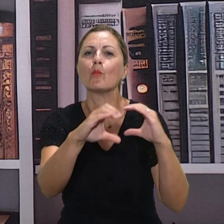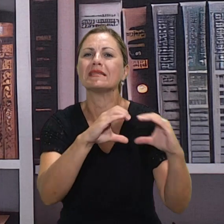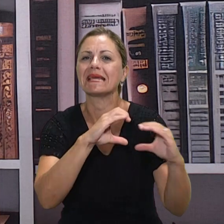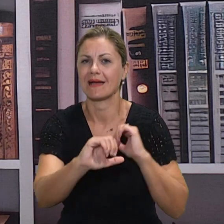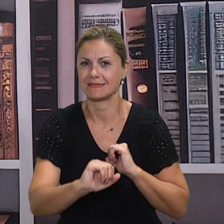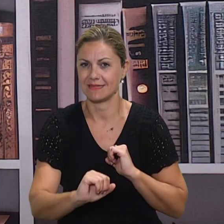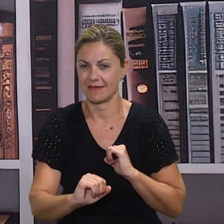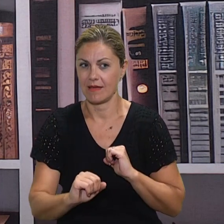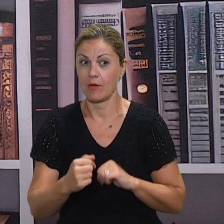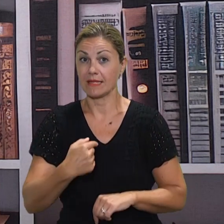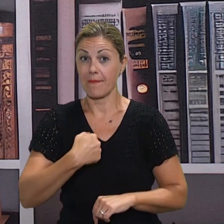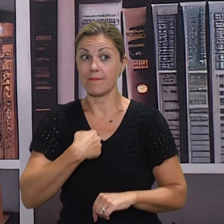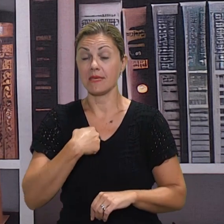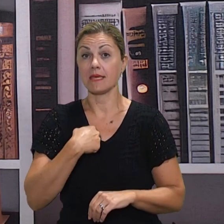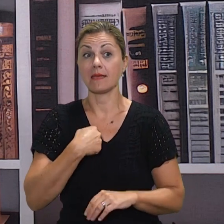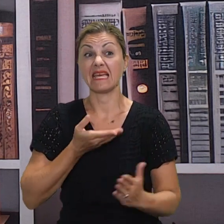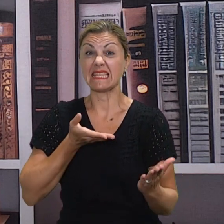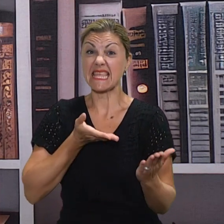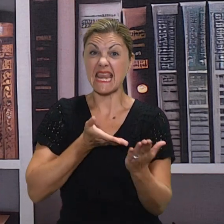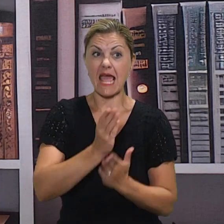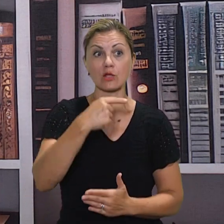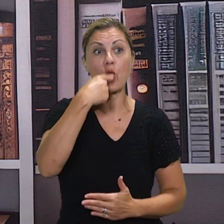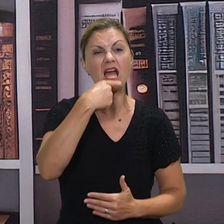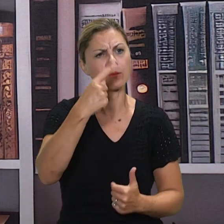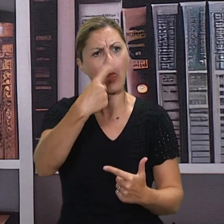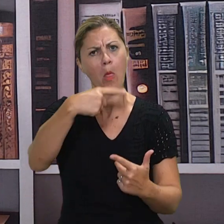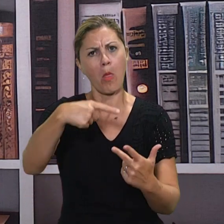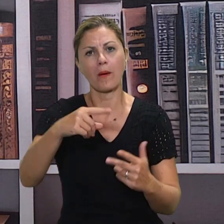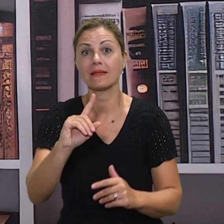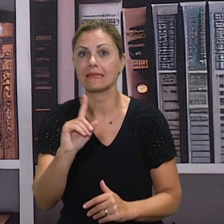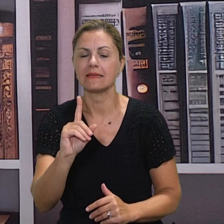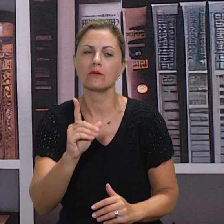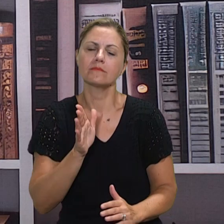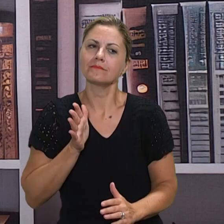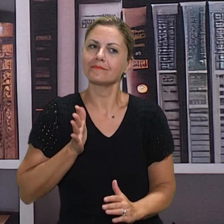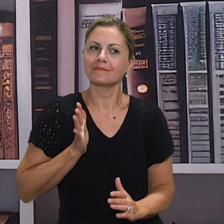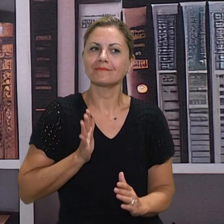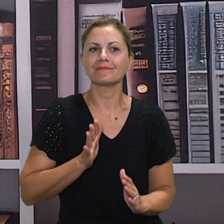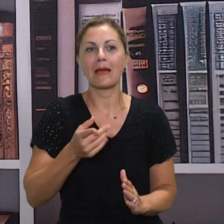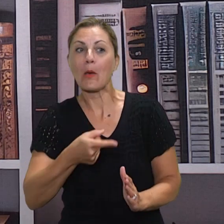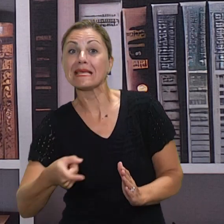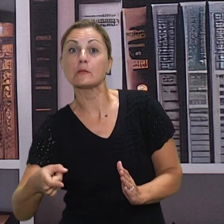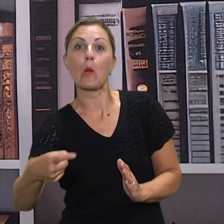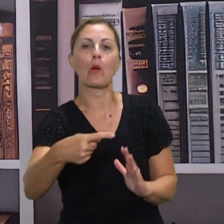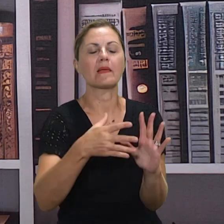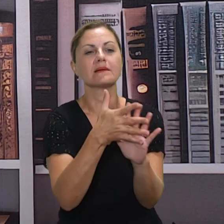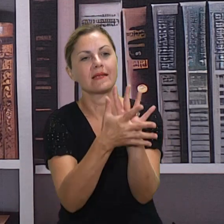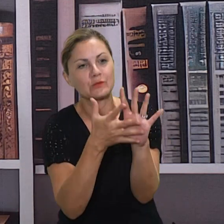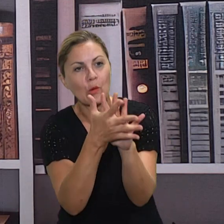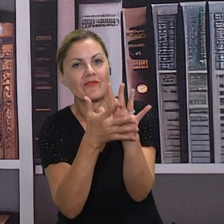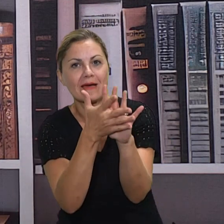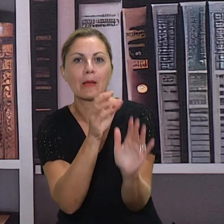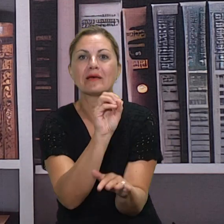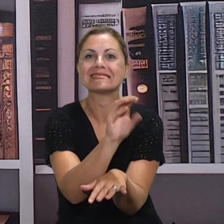direktan način mi nešto reći, ali ponuditi nekakav savjet kako bi djete zapravo izrasto u jednu dobru osobu koja neće